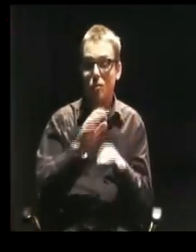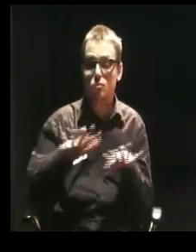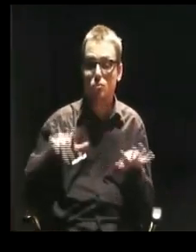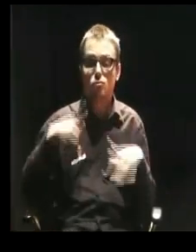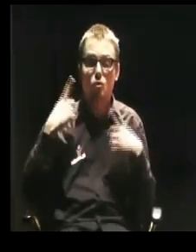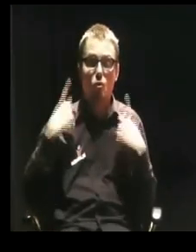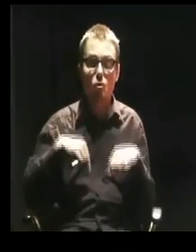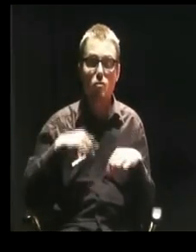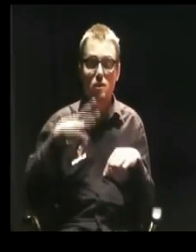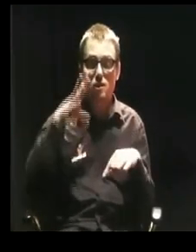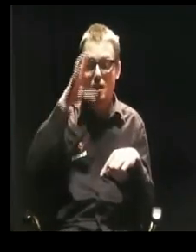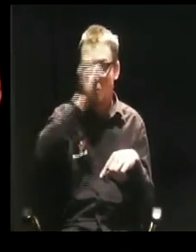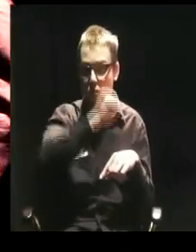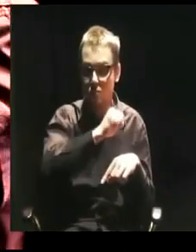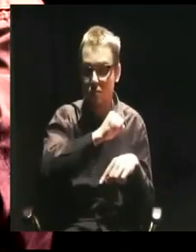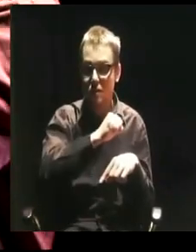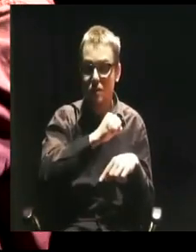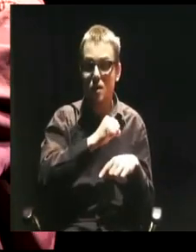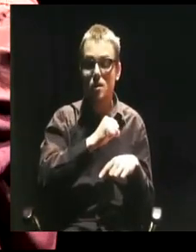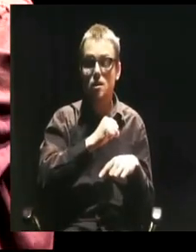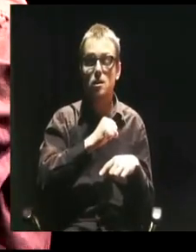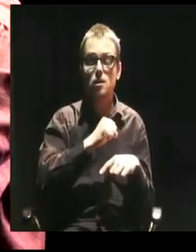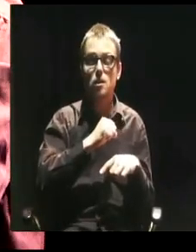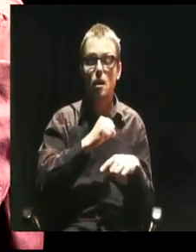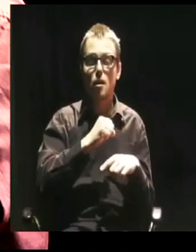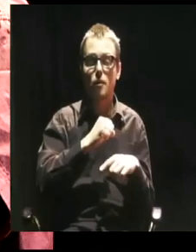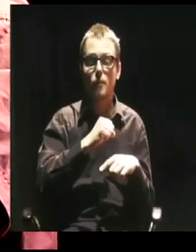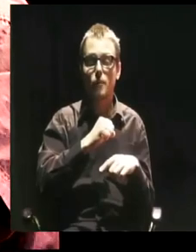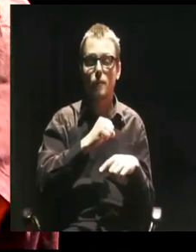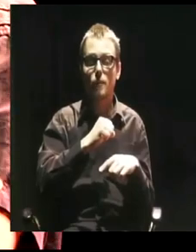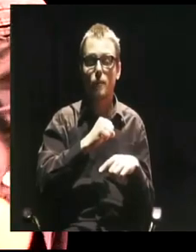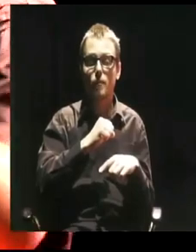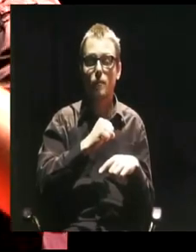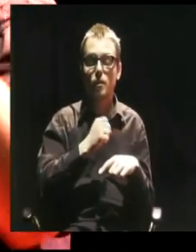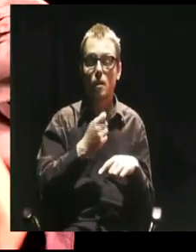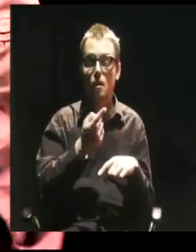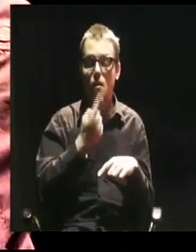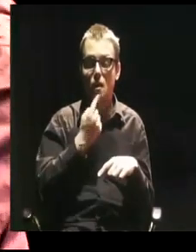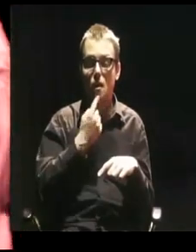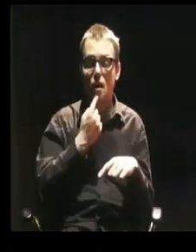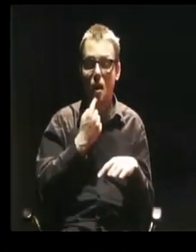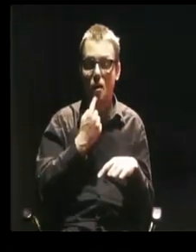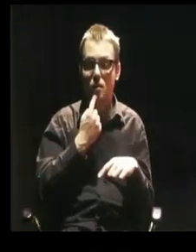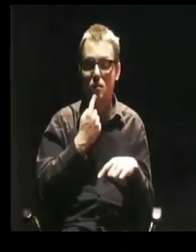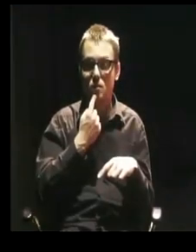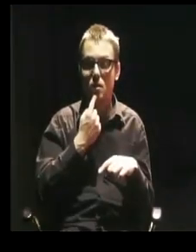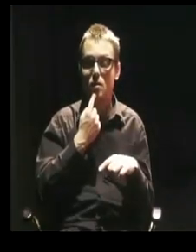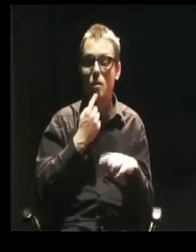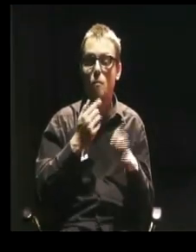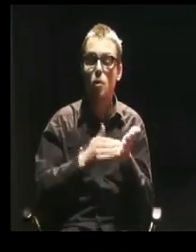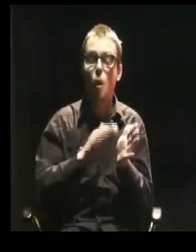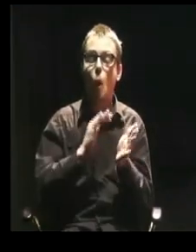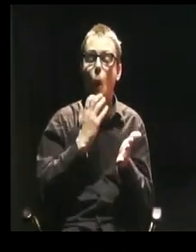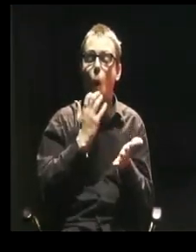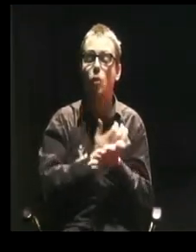cesze języka. Wyznacznikiem języka jest to, jak łatwo przekazuje się nim informacje.